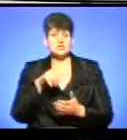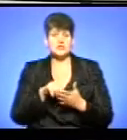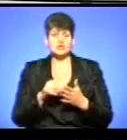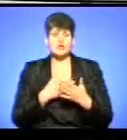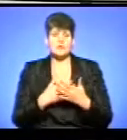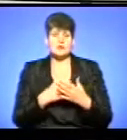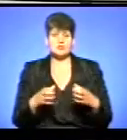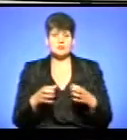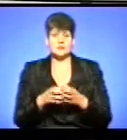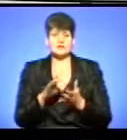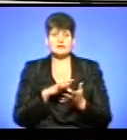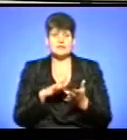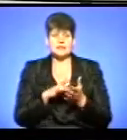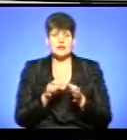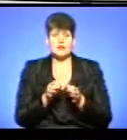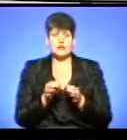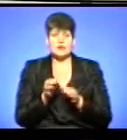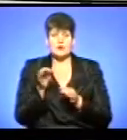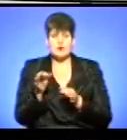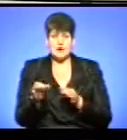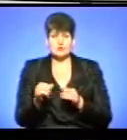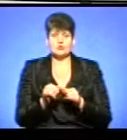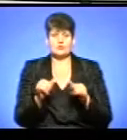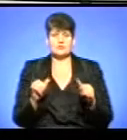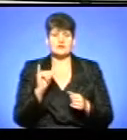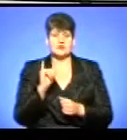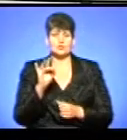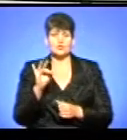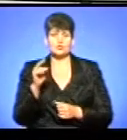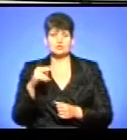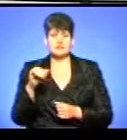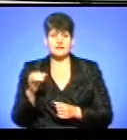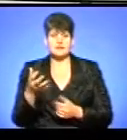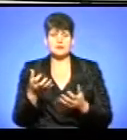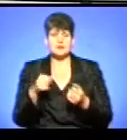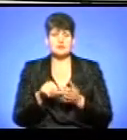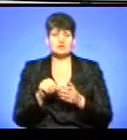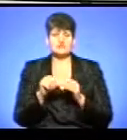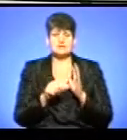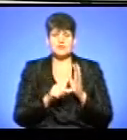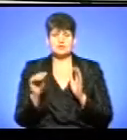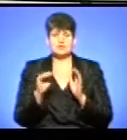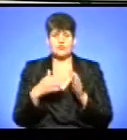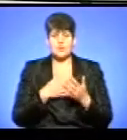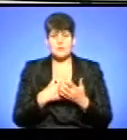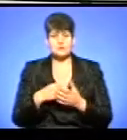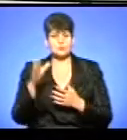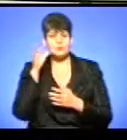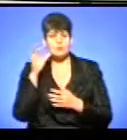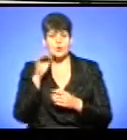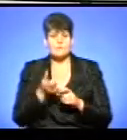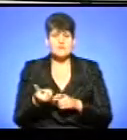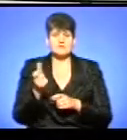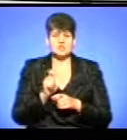громадського об'єднання «Центр локального розвитку» Івана Рудакевича, який брав участь 16 жовтня у громадському слуханні про підвищення